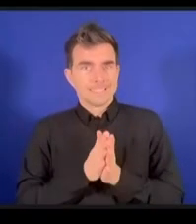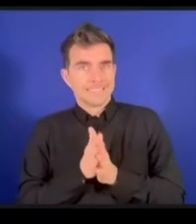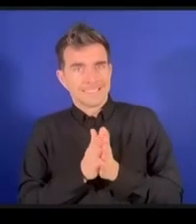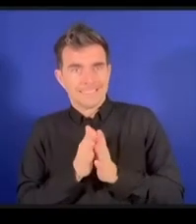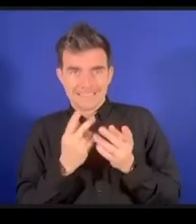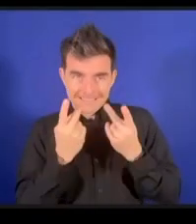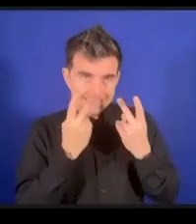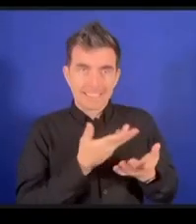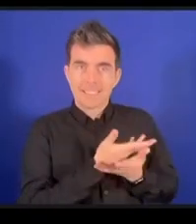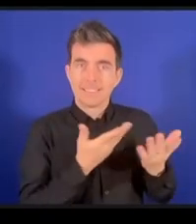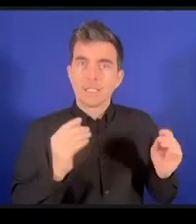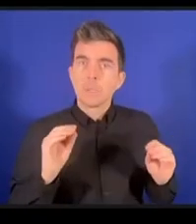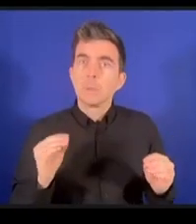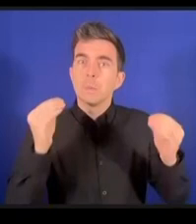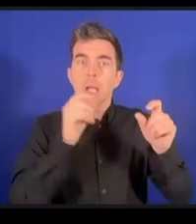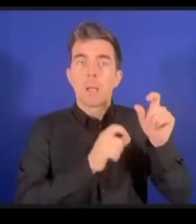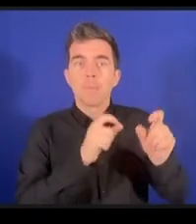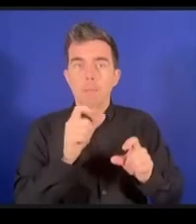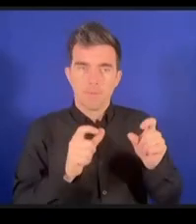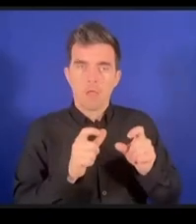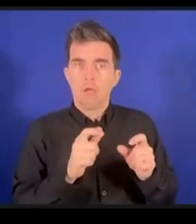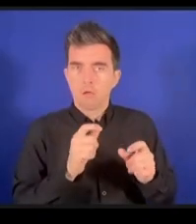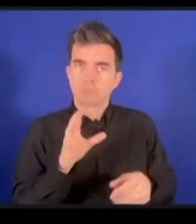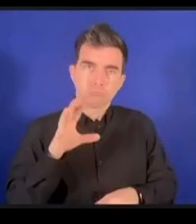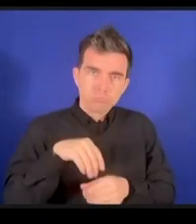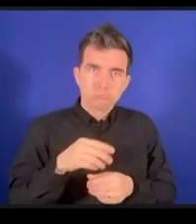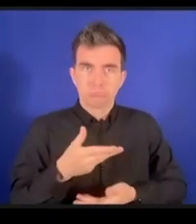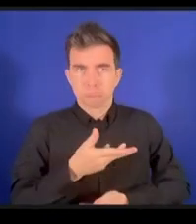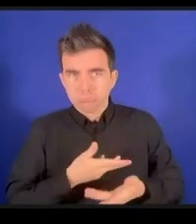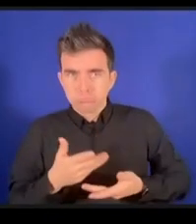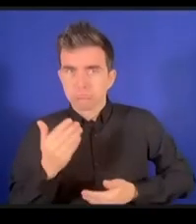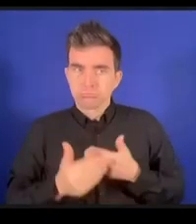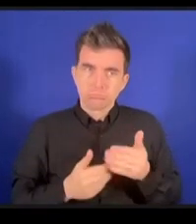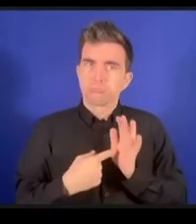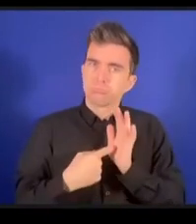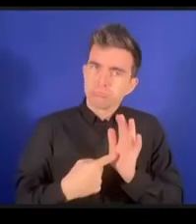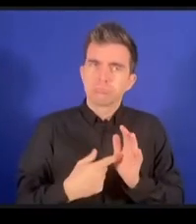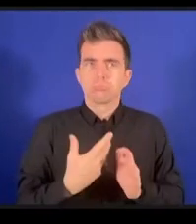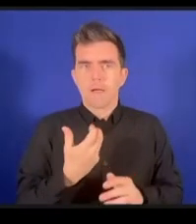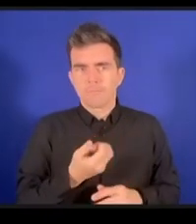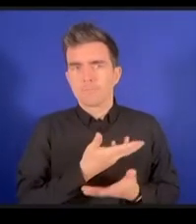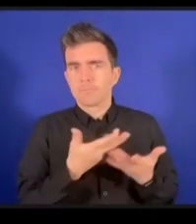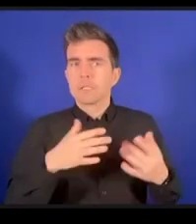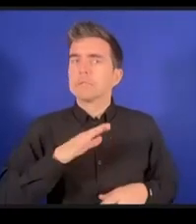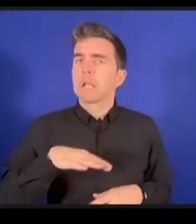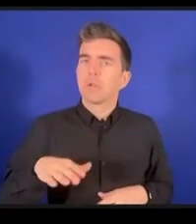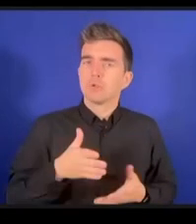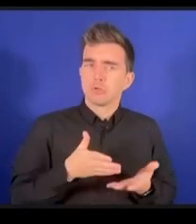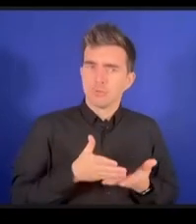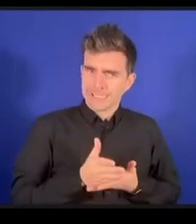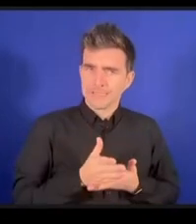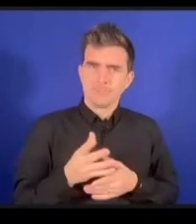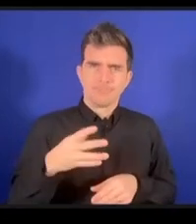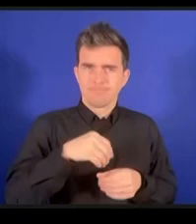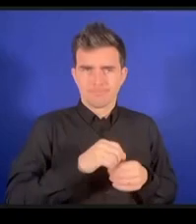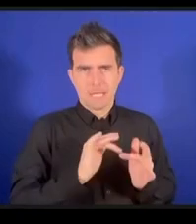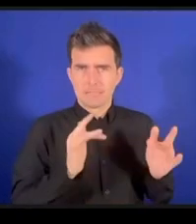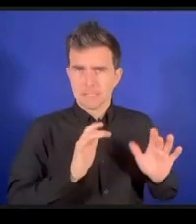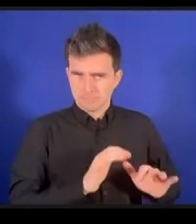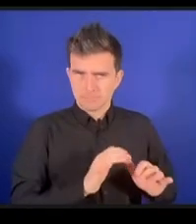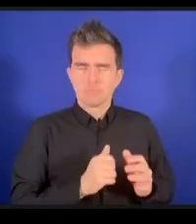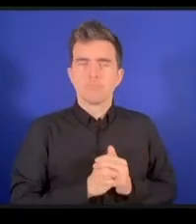どもの権利のデジタル環境における子どもの権利のDCを代表しています我々はDCとして